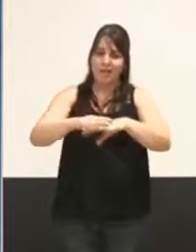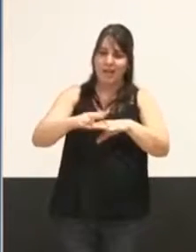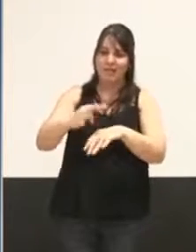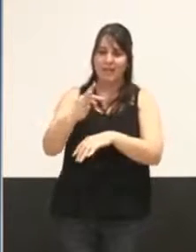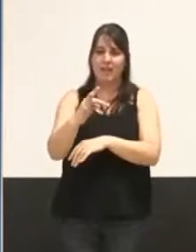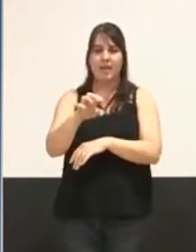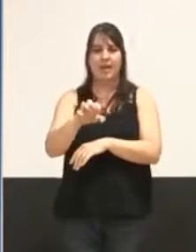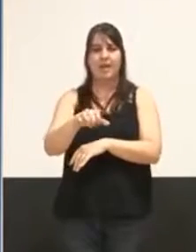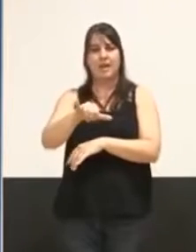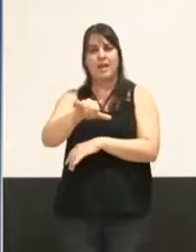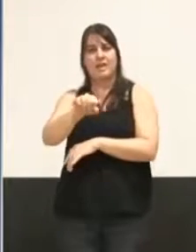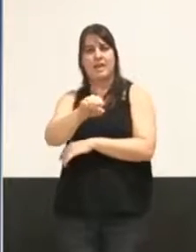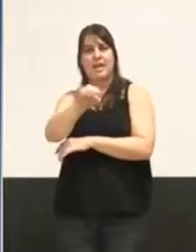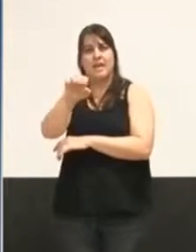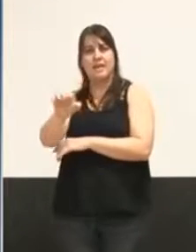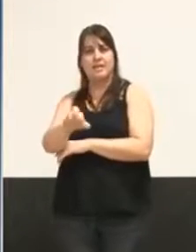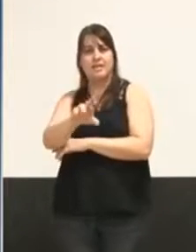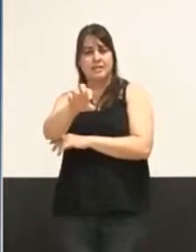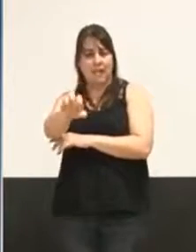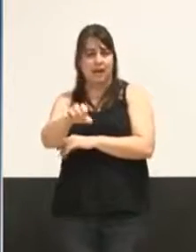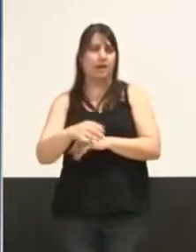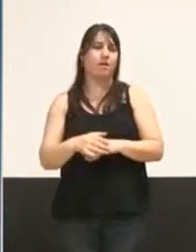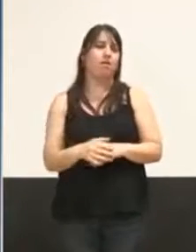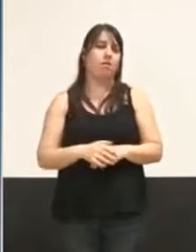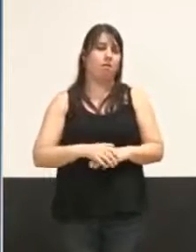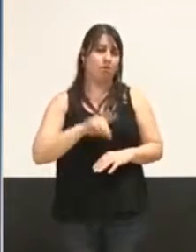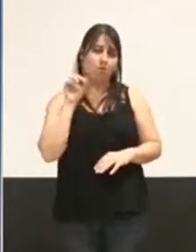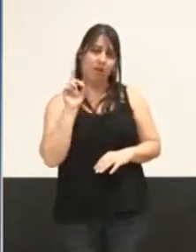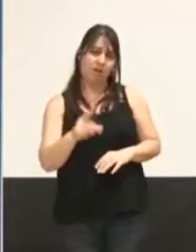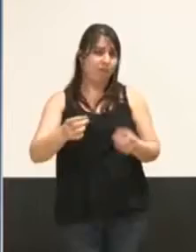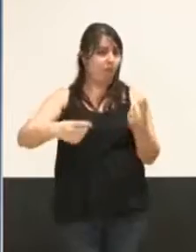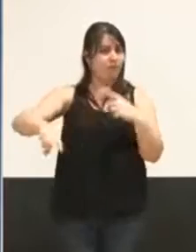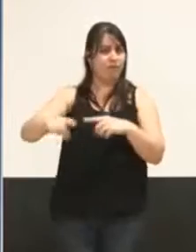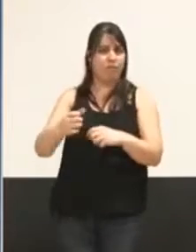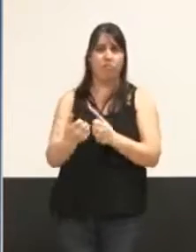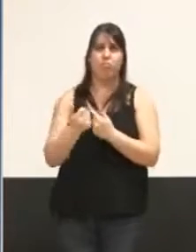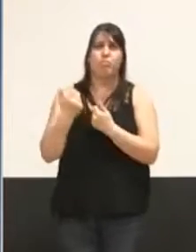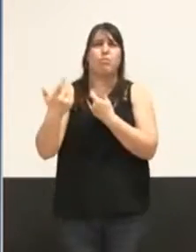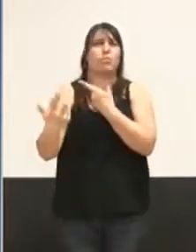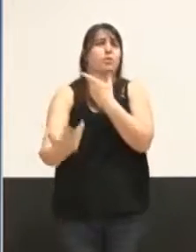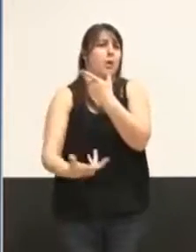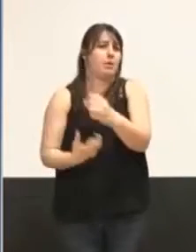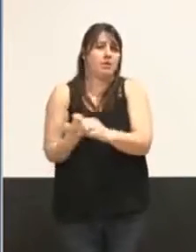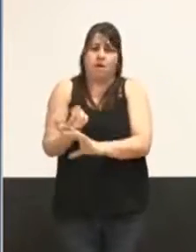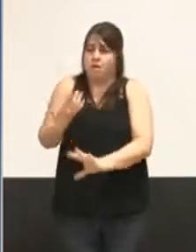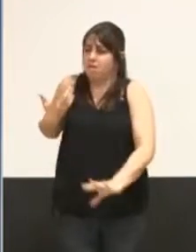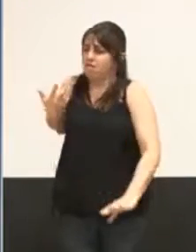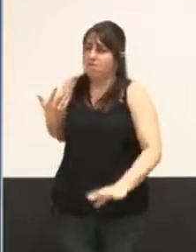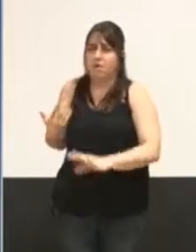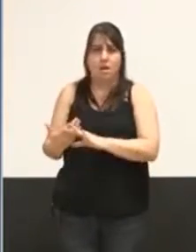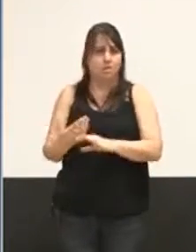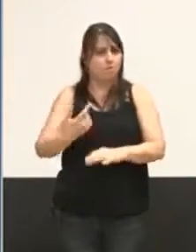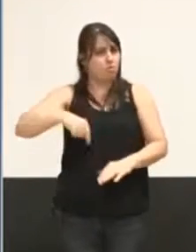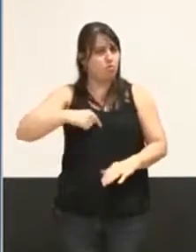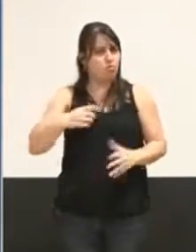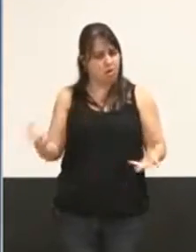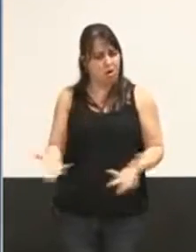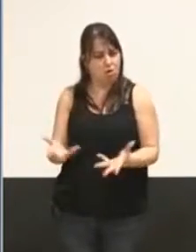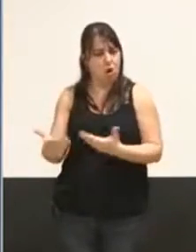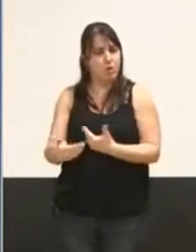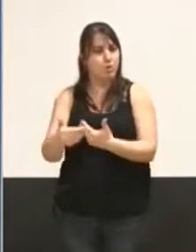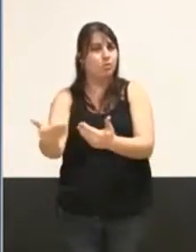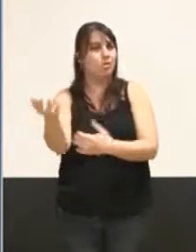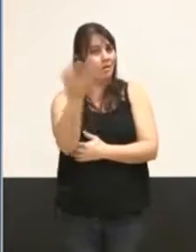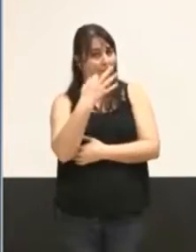nous devons permettre de continuer comme ils le font depuis de très nombreuses années, mais quand nous sommes invités,